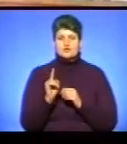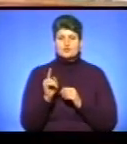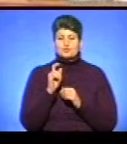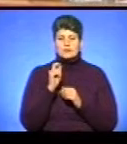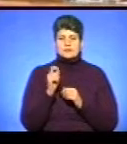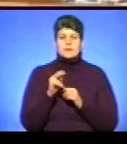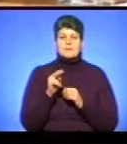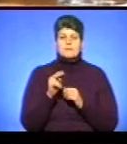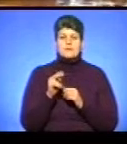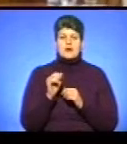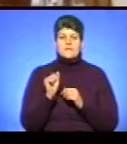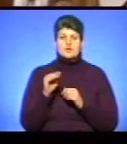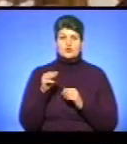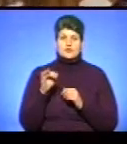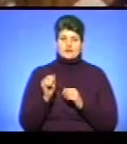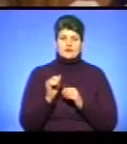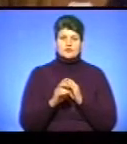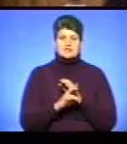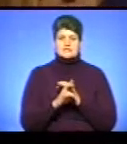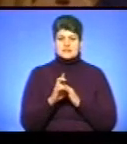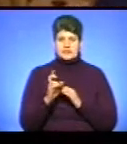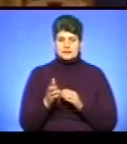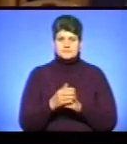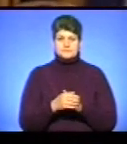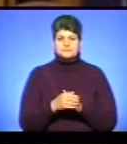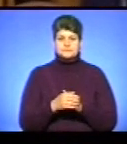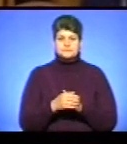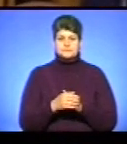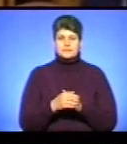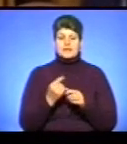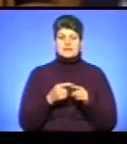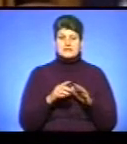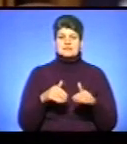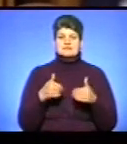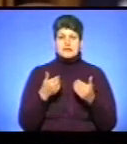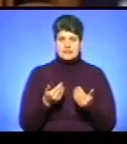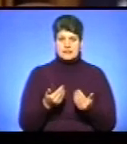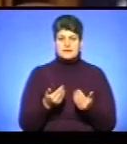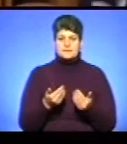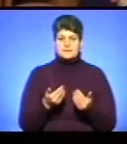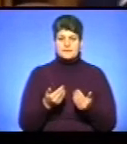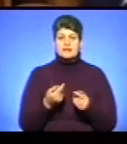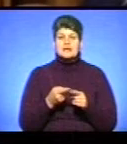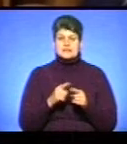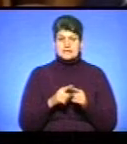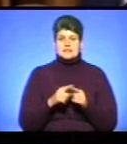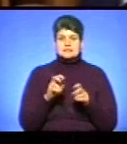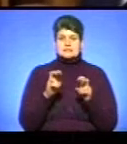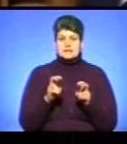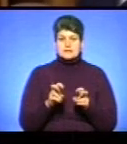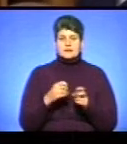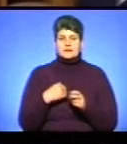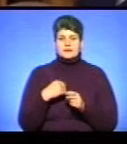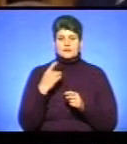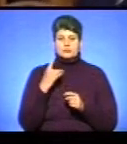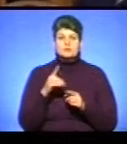крифальної церкви та статуту Свято-Успецької Почаївської лаври. Це звернення, яке ми перенесли на це пленарне засідання і домовилися, що ми